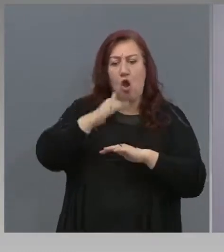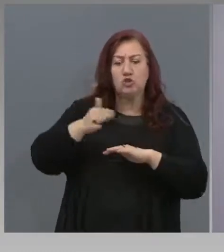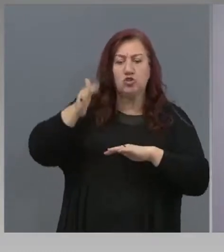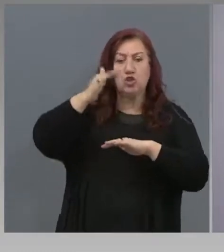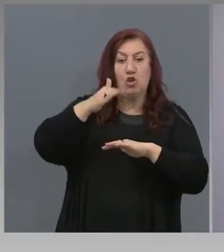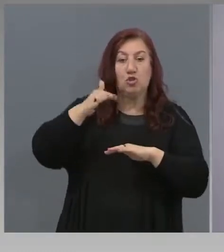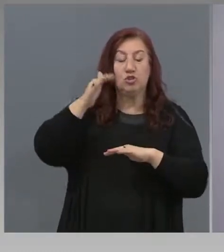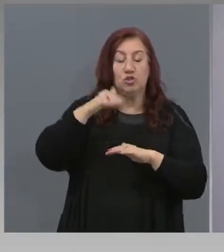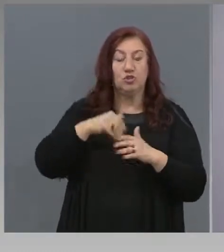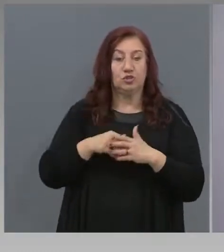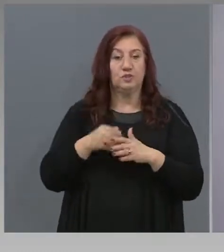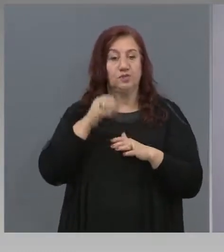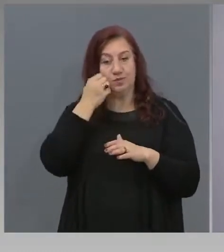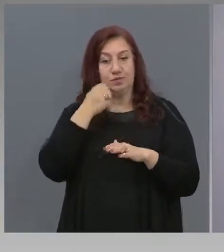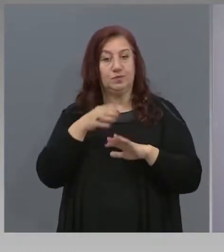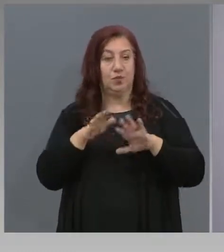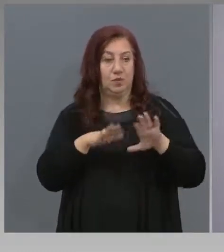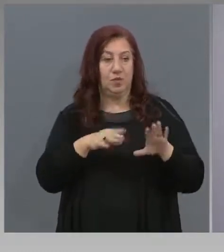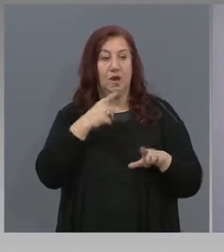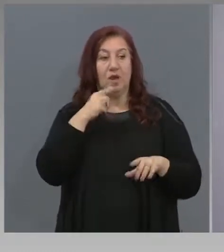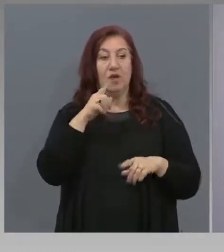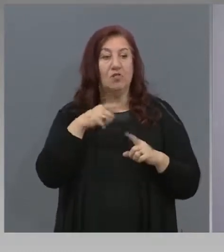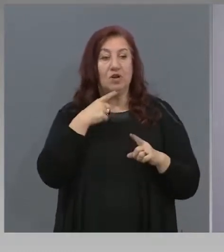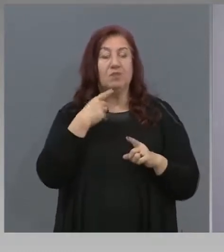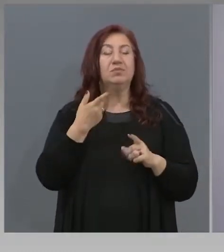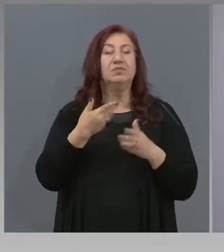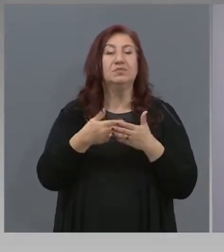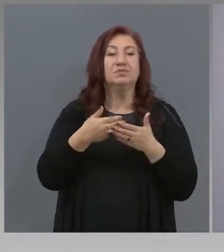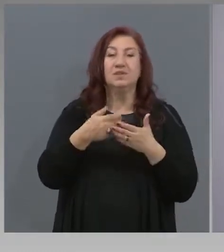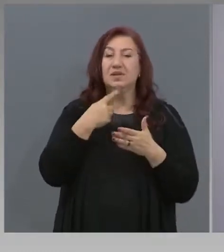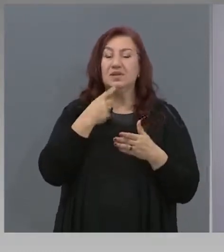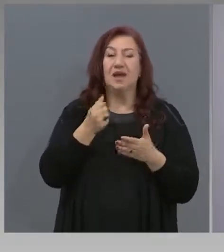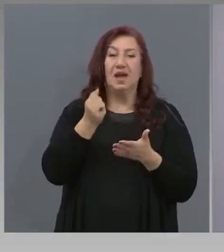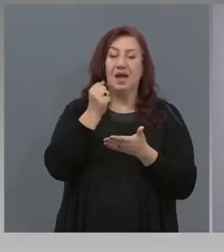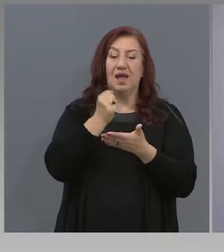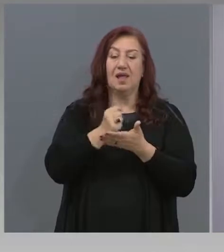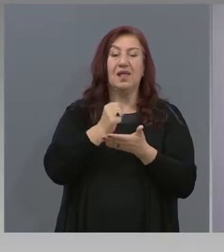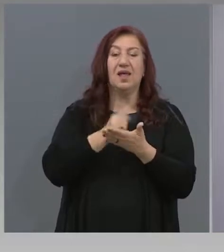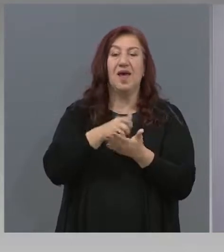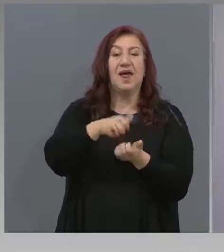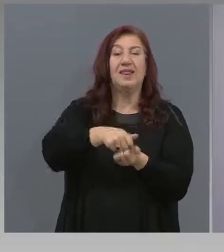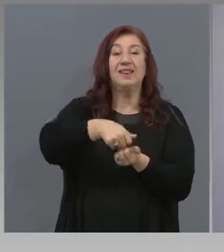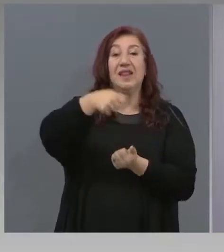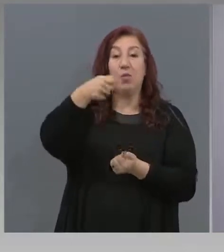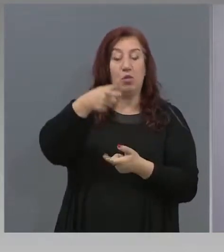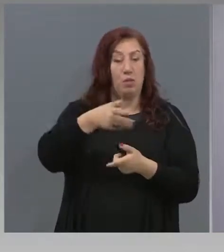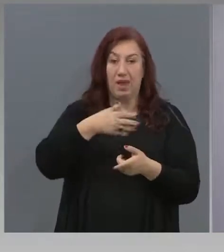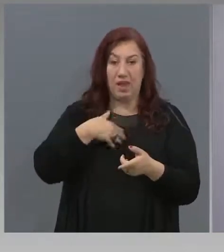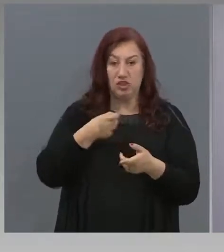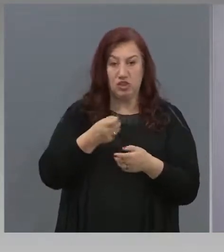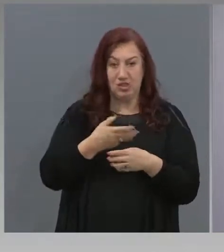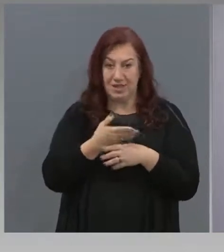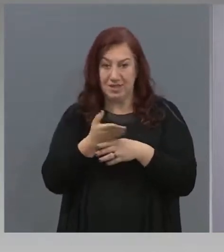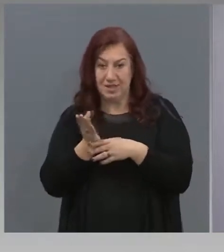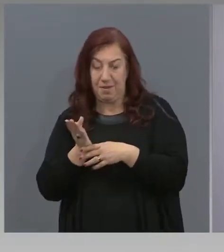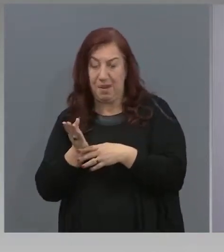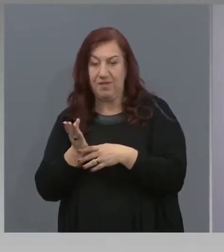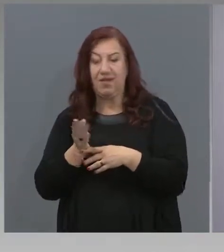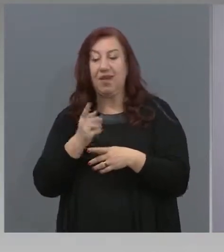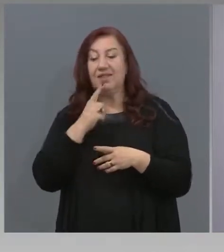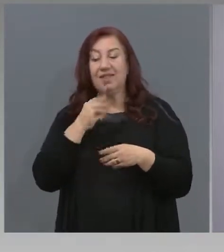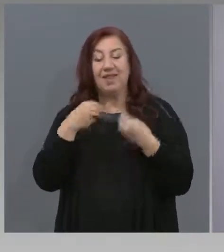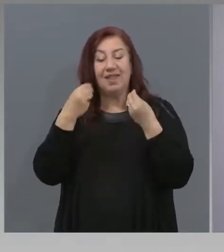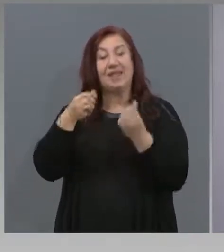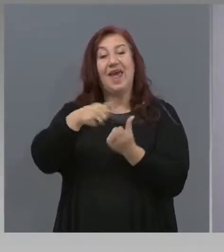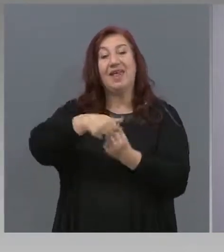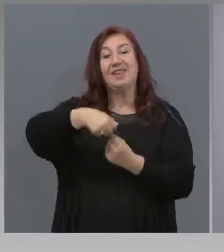по отношение на издаването на дипломи, ще има ли забавяне за висше